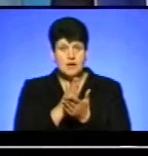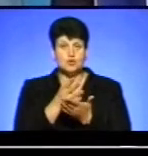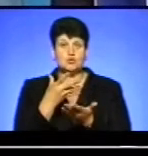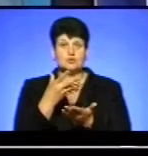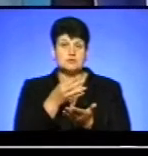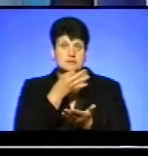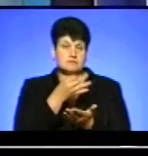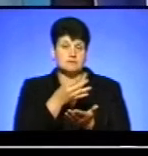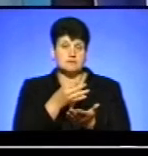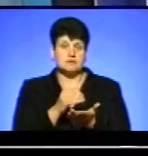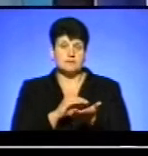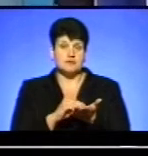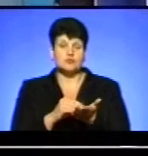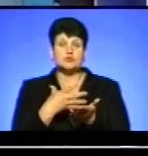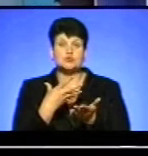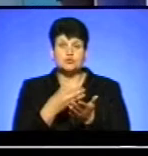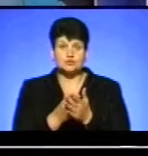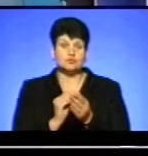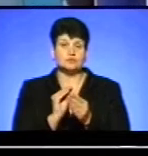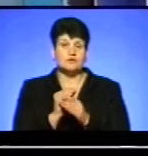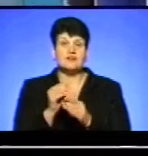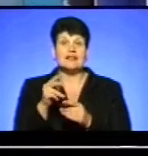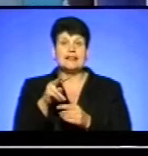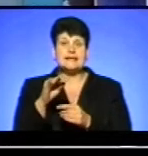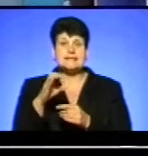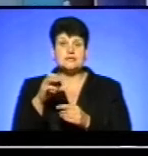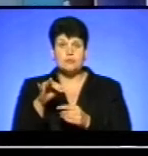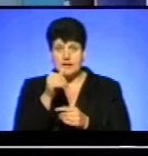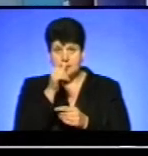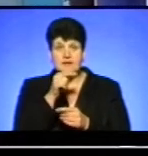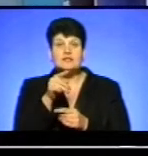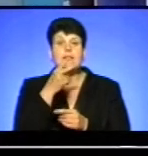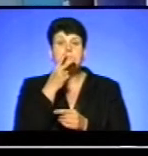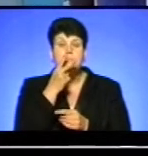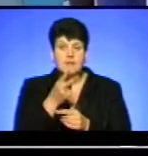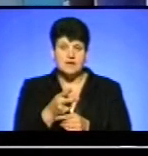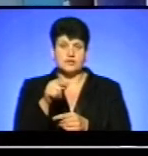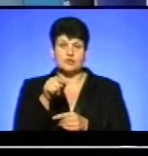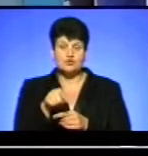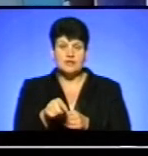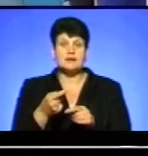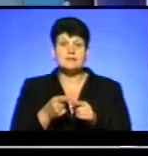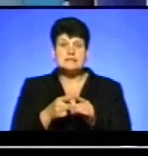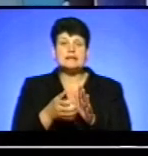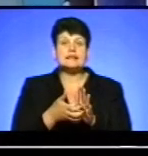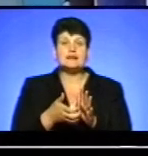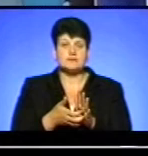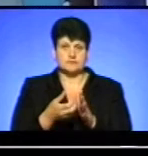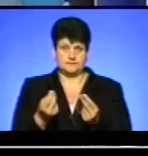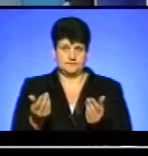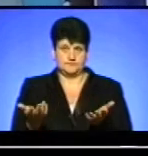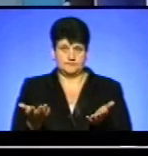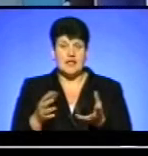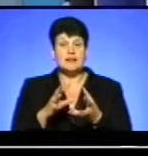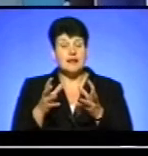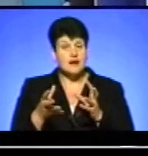освітню субвенцію ще в листопаді місяці. І вони бачили, що їм цієї освітньої субвенції буде недостатньо. Але